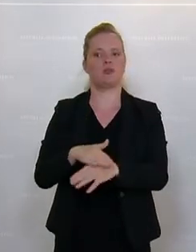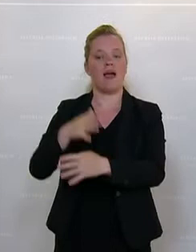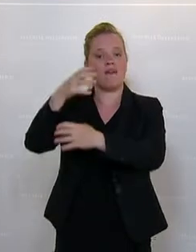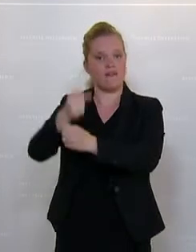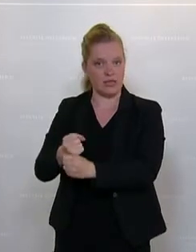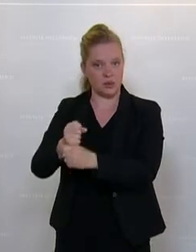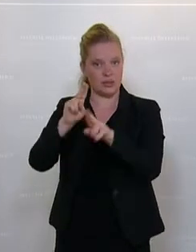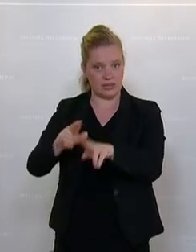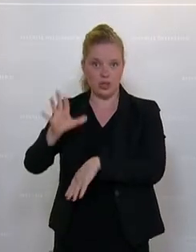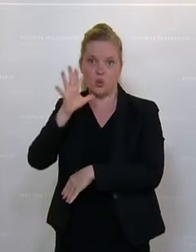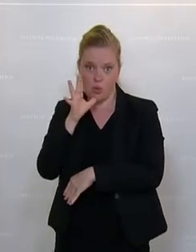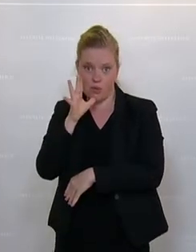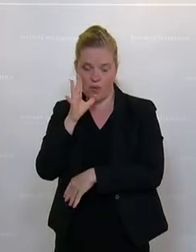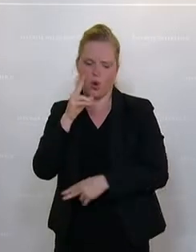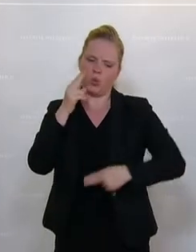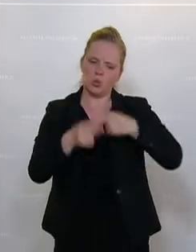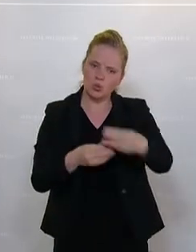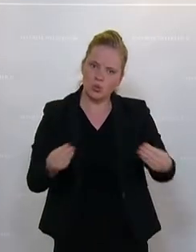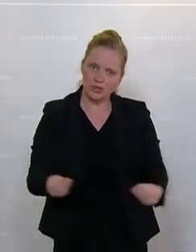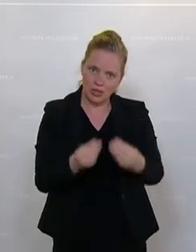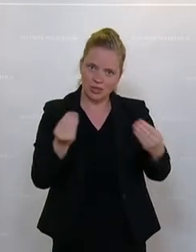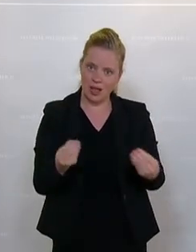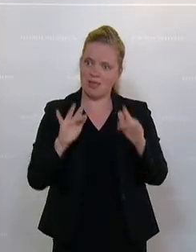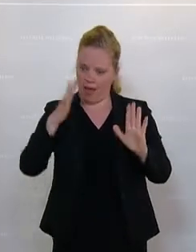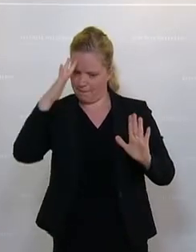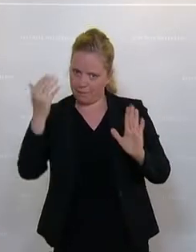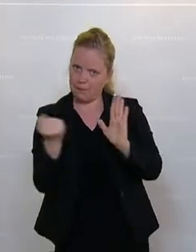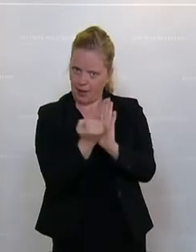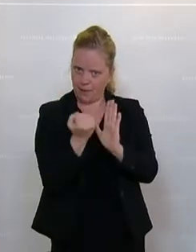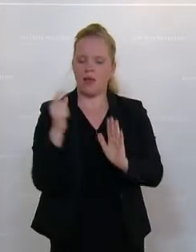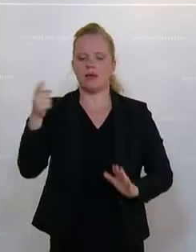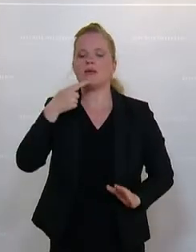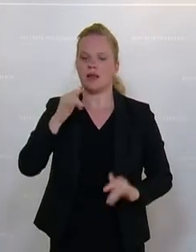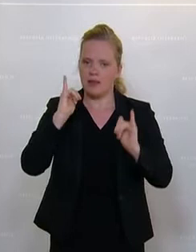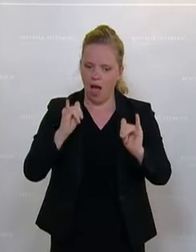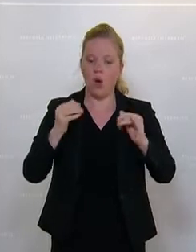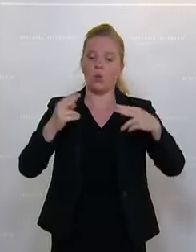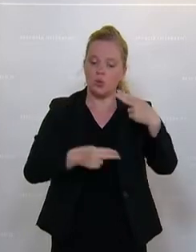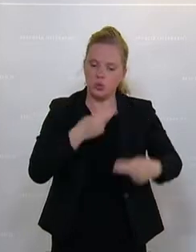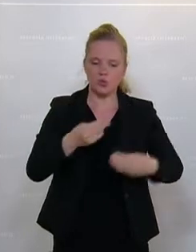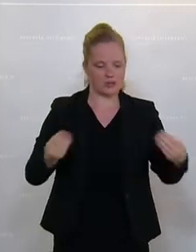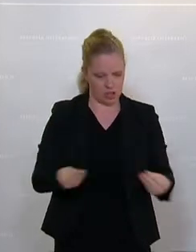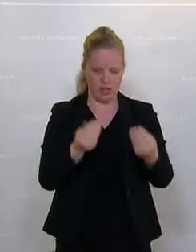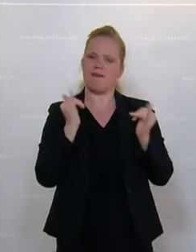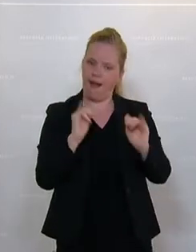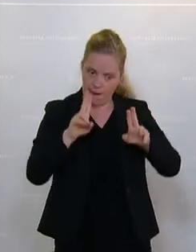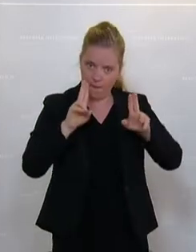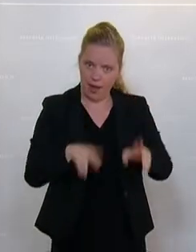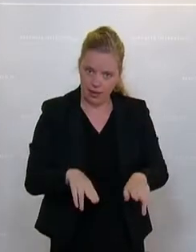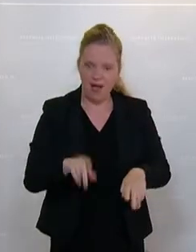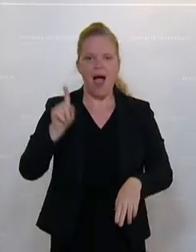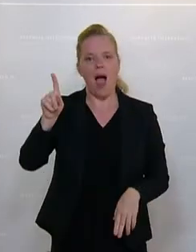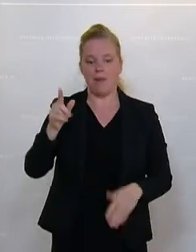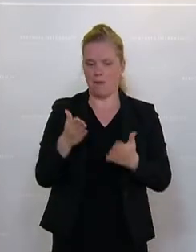Verfassungsgerichtshof hat quasi auch dem Untersuchungsgegenstand eine Art Testat gegeben. Er hat gesagt, der Untersuchungsgegenstand ist berechtigt. Er ist halt nur